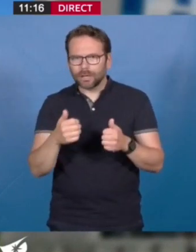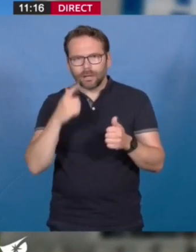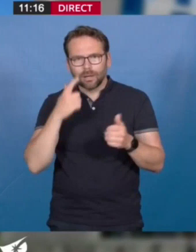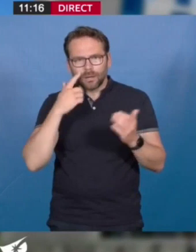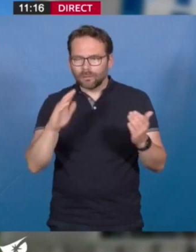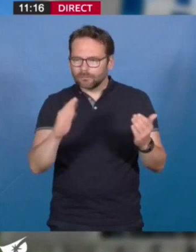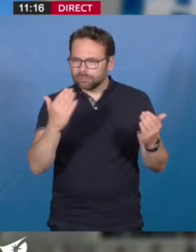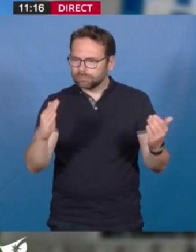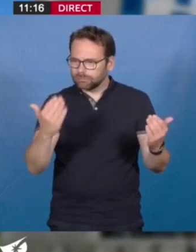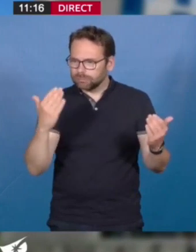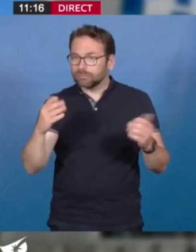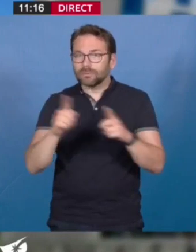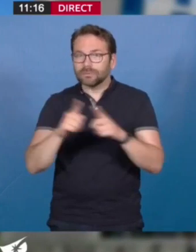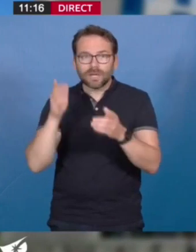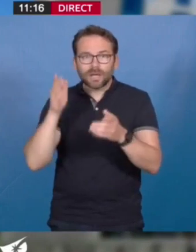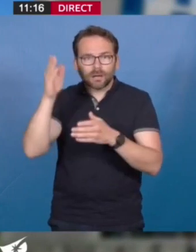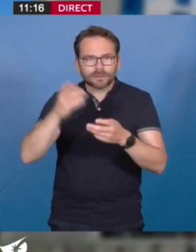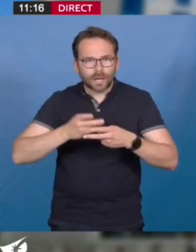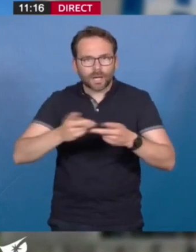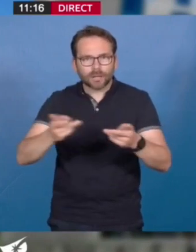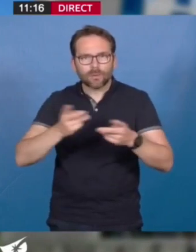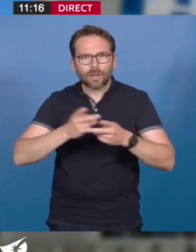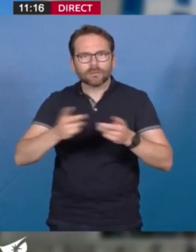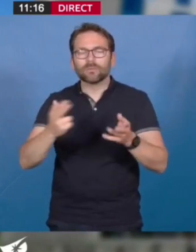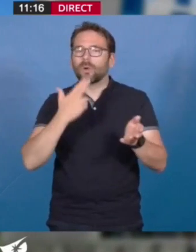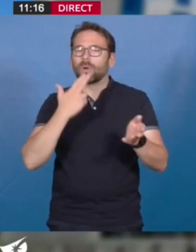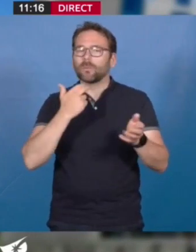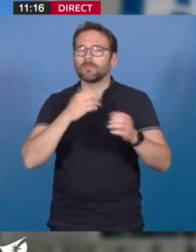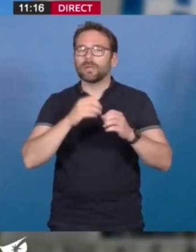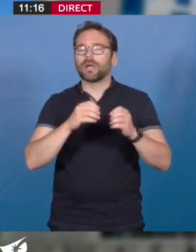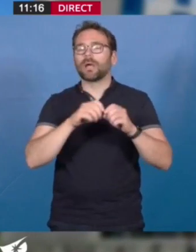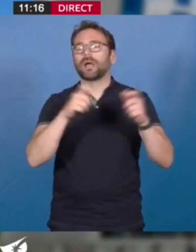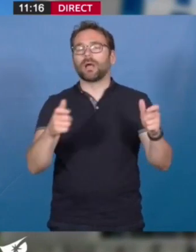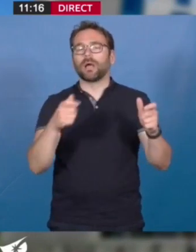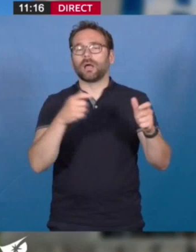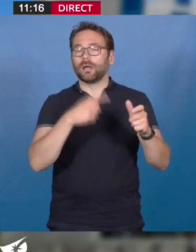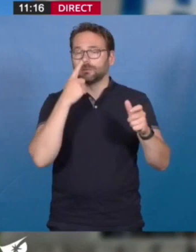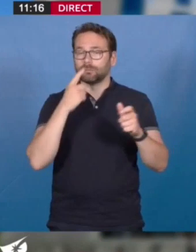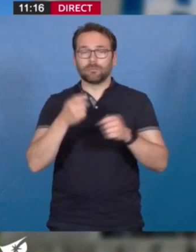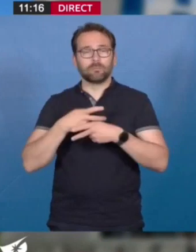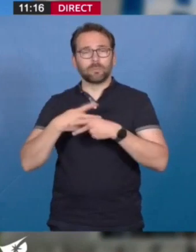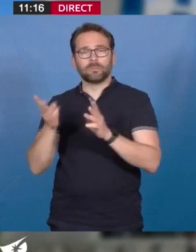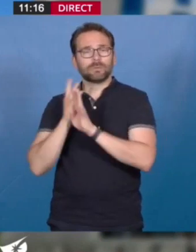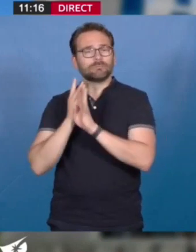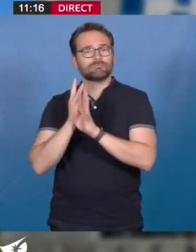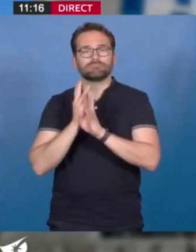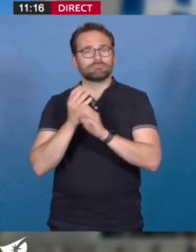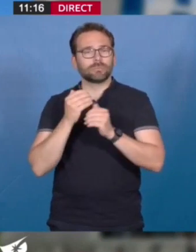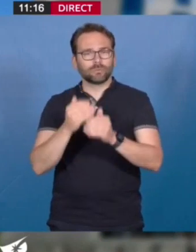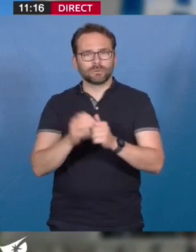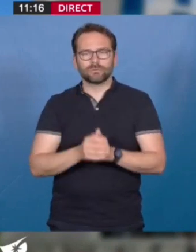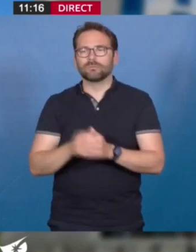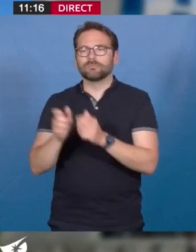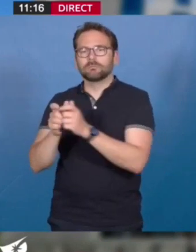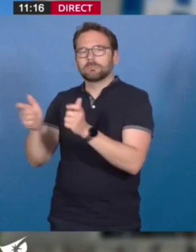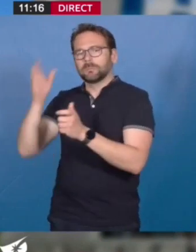annoncé, d'un opéra qui continue de trouver son public, d'un zénith qui continue